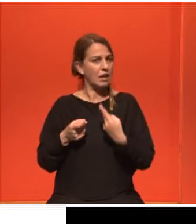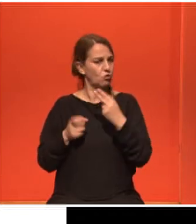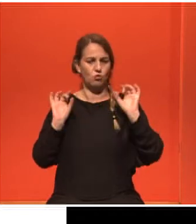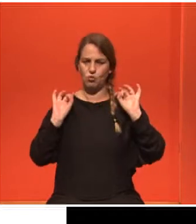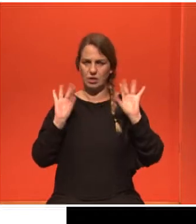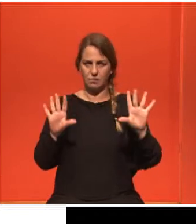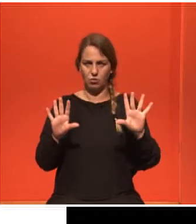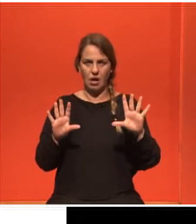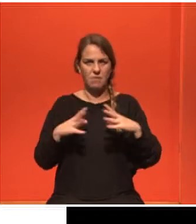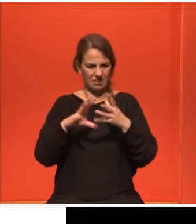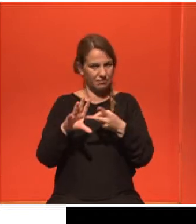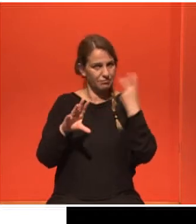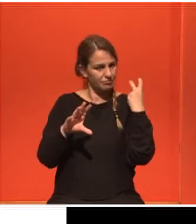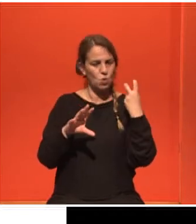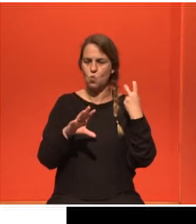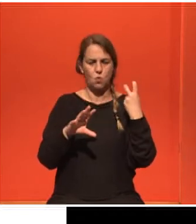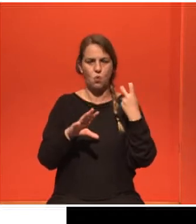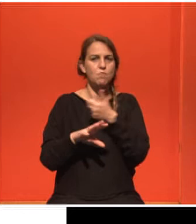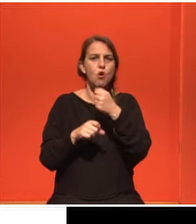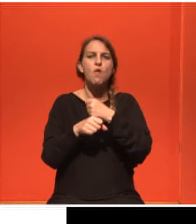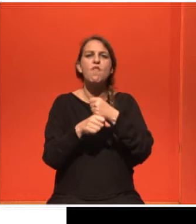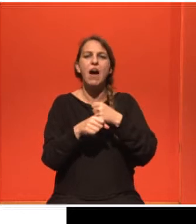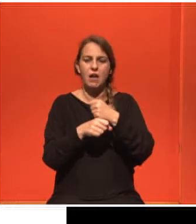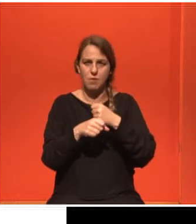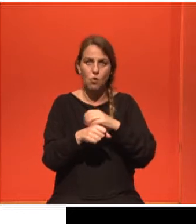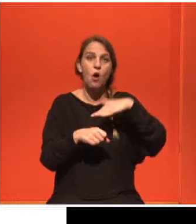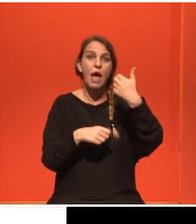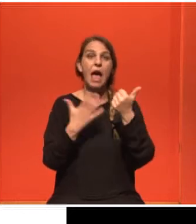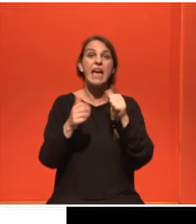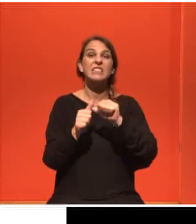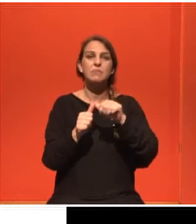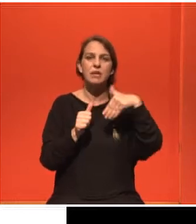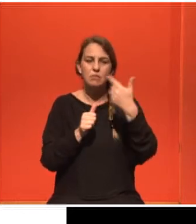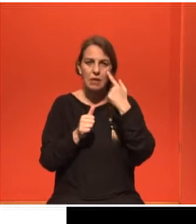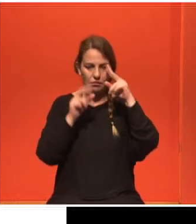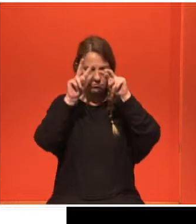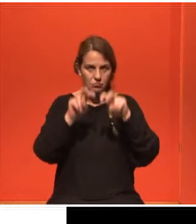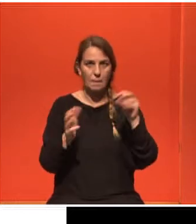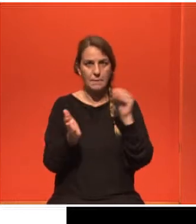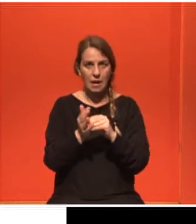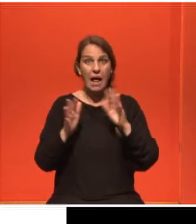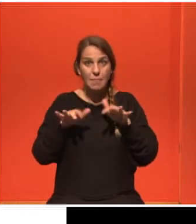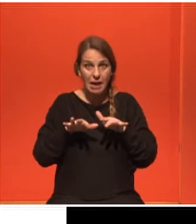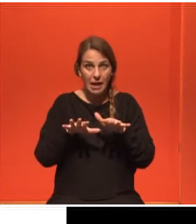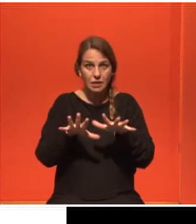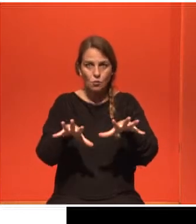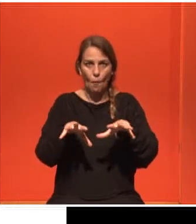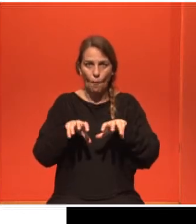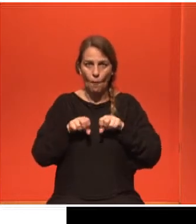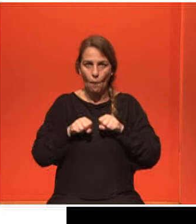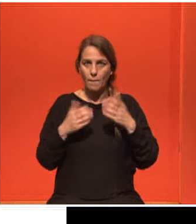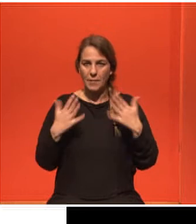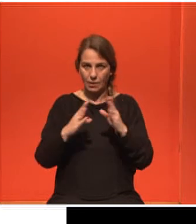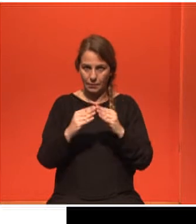πάσχει και εκτιμάται εκ νέου η γυναίκα αυτή μετά από έξι μήνες και εφόσον έχει πλήρη υποστροφή του καρκίνου μπορεί να προχωρήσει σε